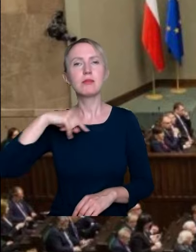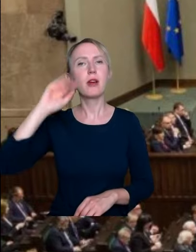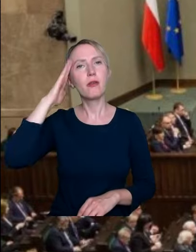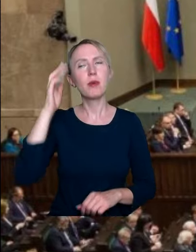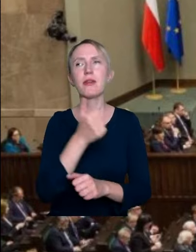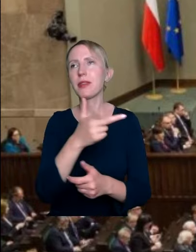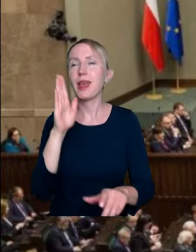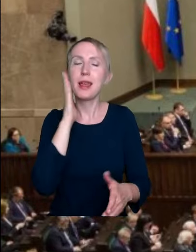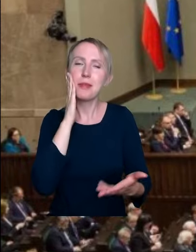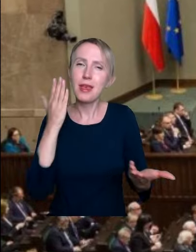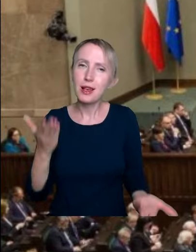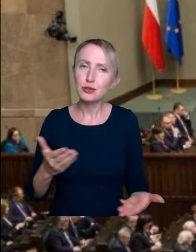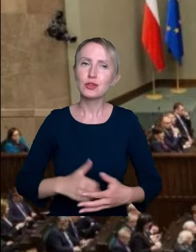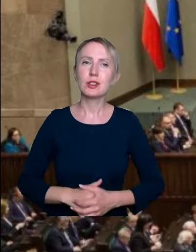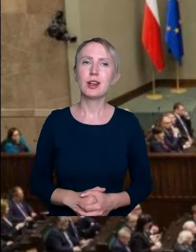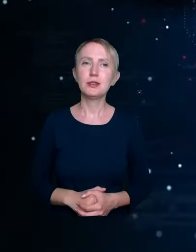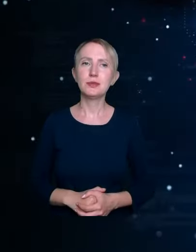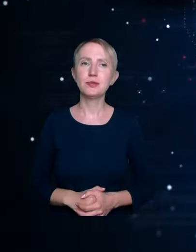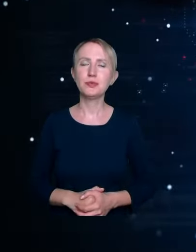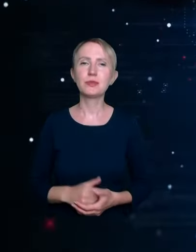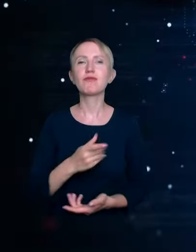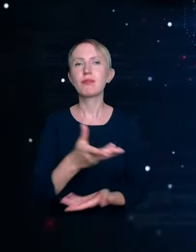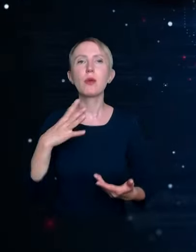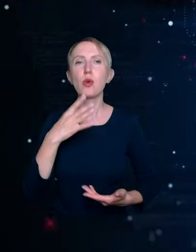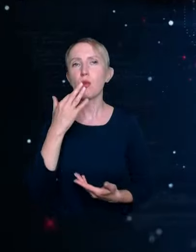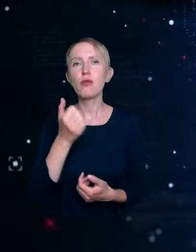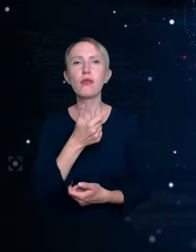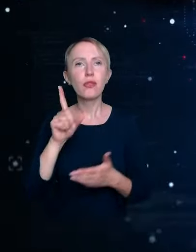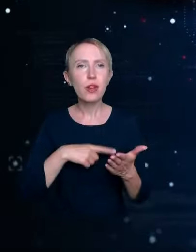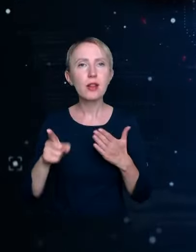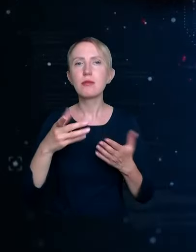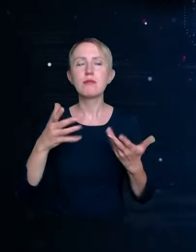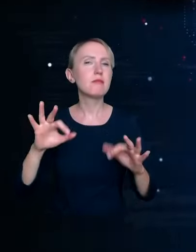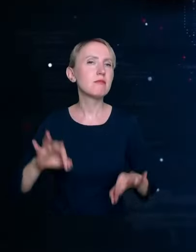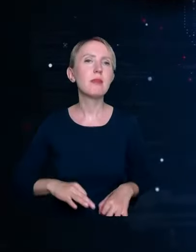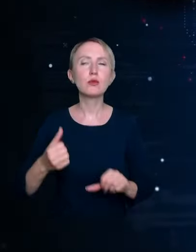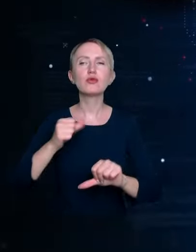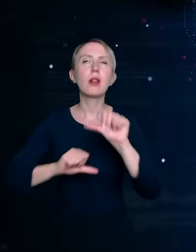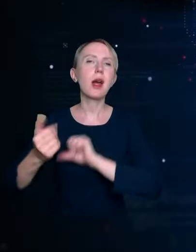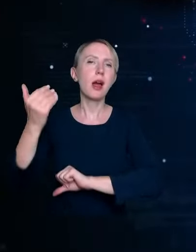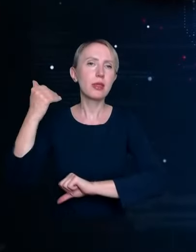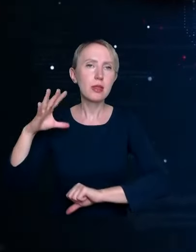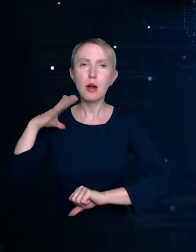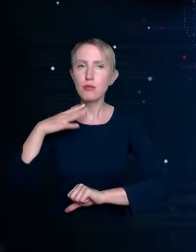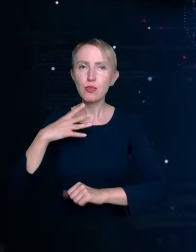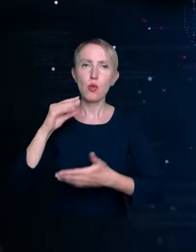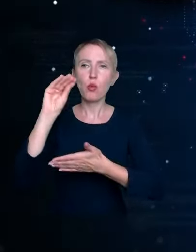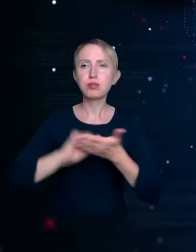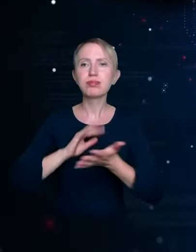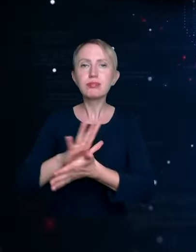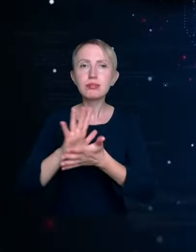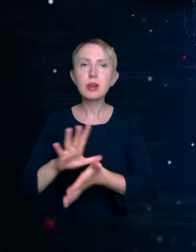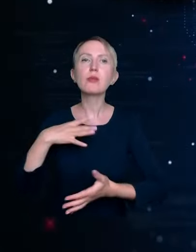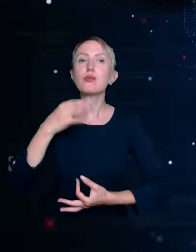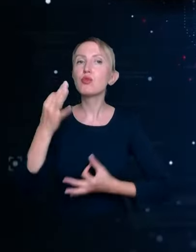mieszkań, Państwo o tym mówiliście już, Pan Redaktor o tym pisał już lata temu. Pojawiały się tam wątpliwości